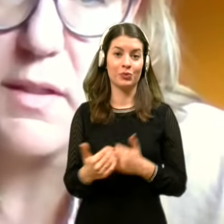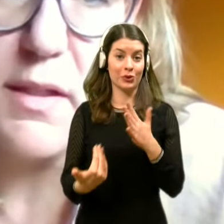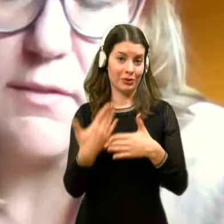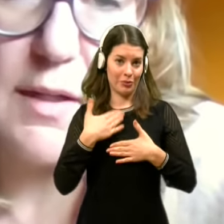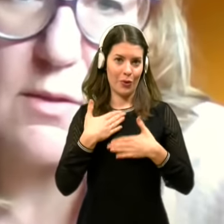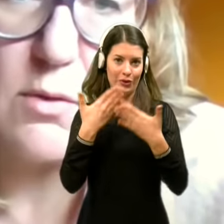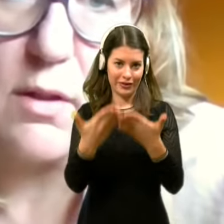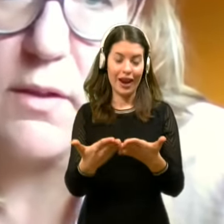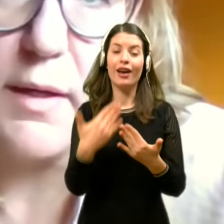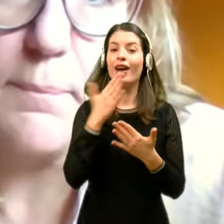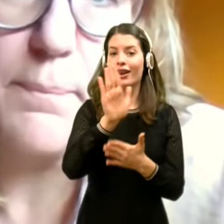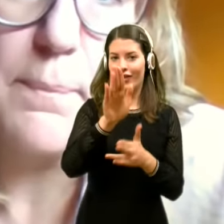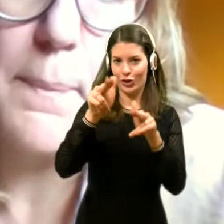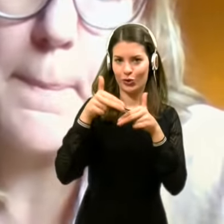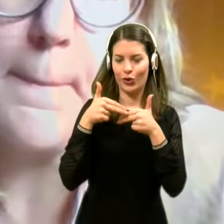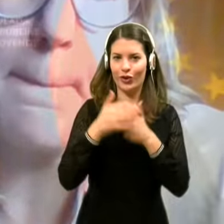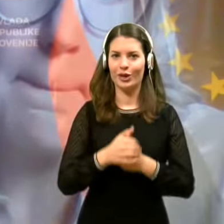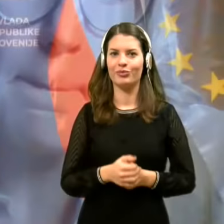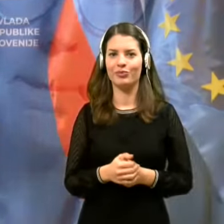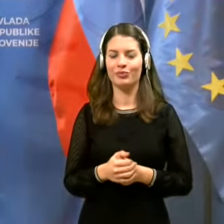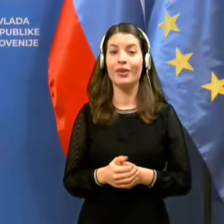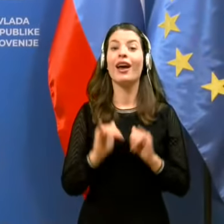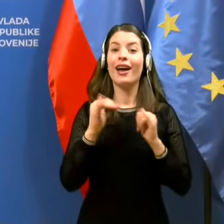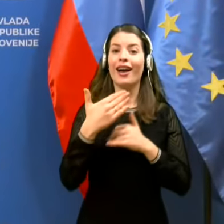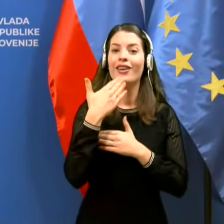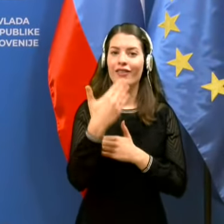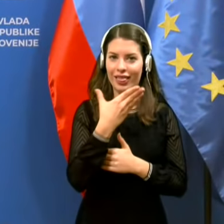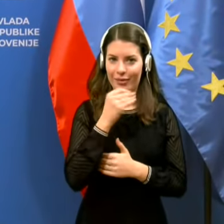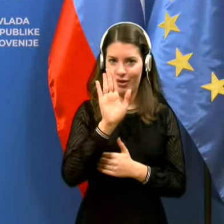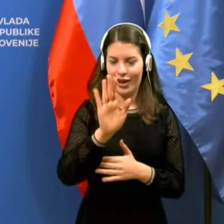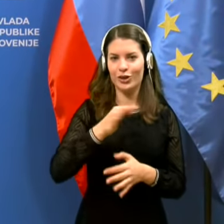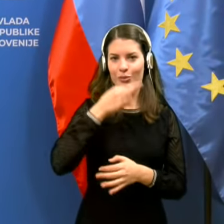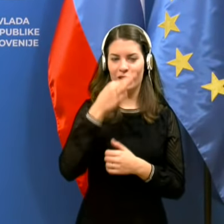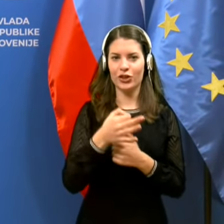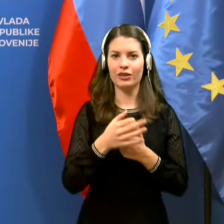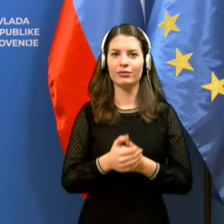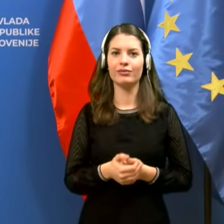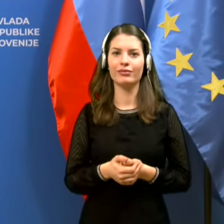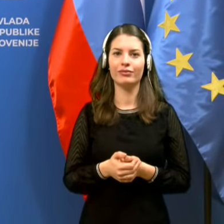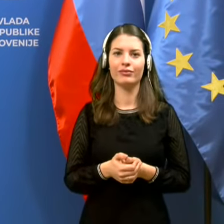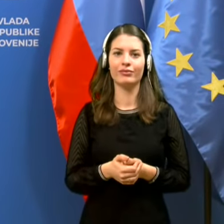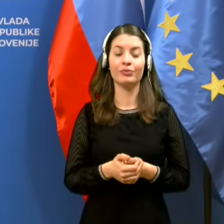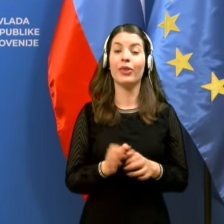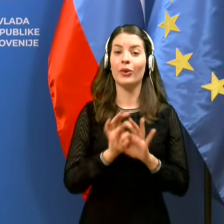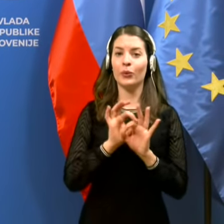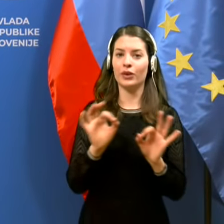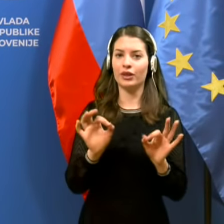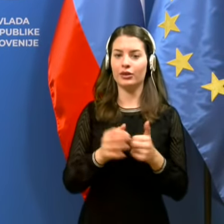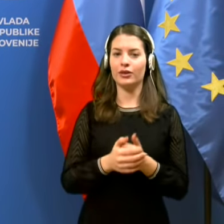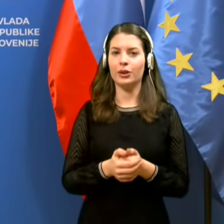enkrat z mojej strani hvala za odgovore. Ja, hvala lepa za vprašanje. V redu,